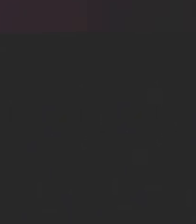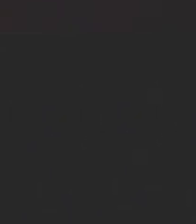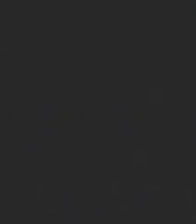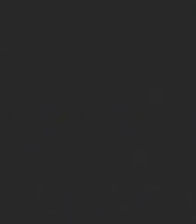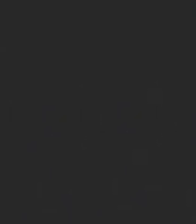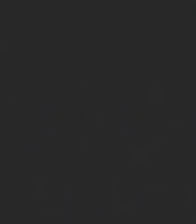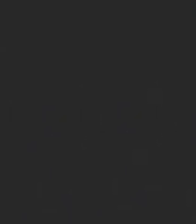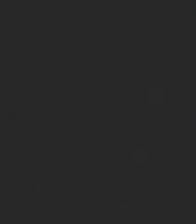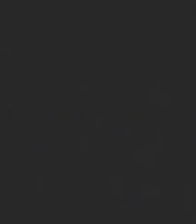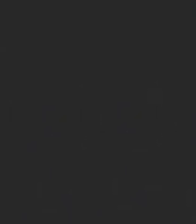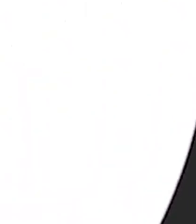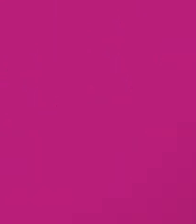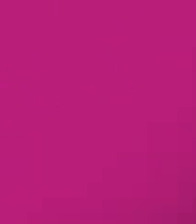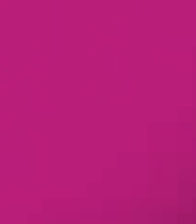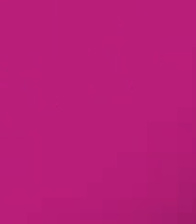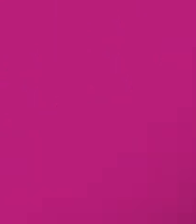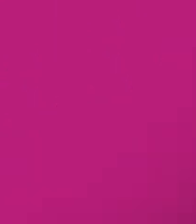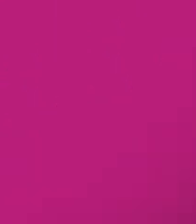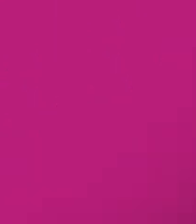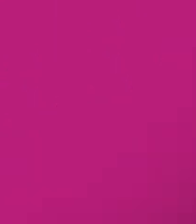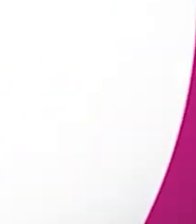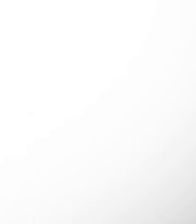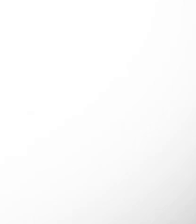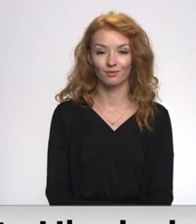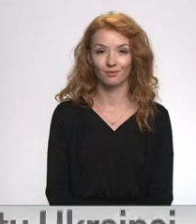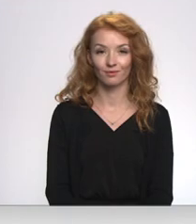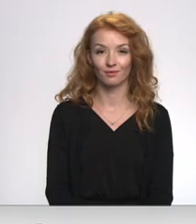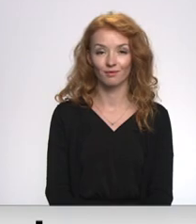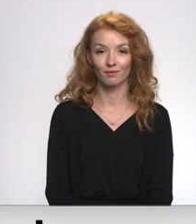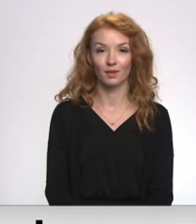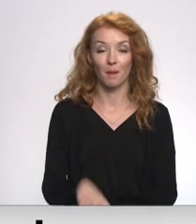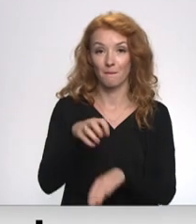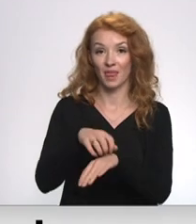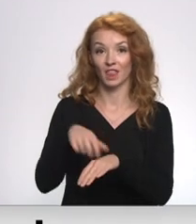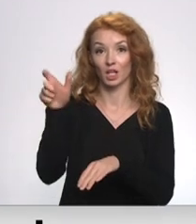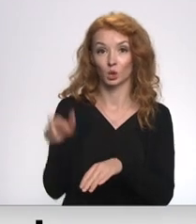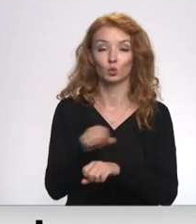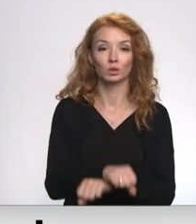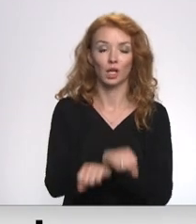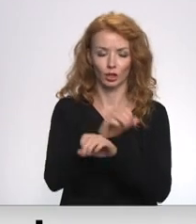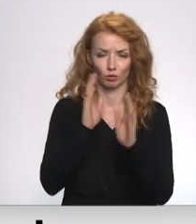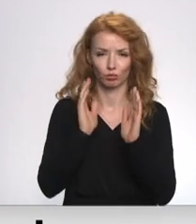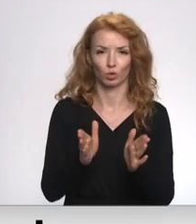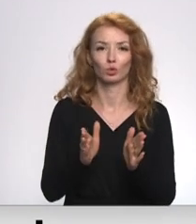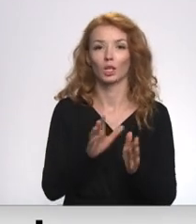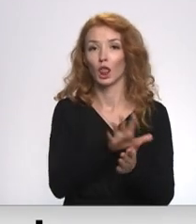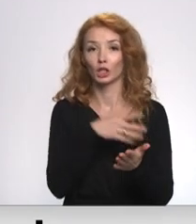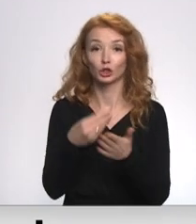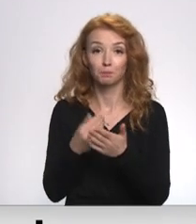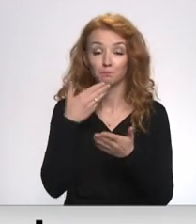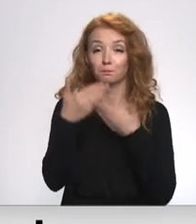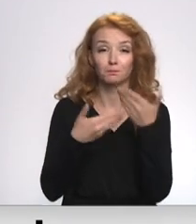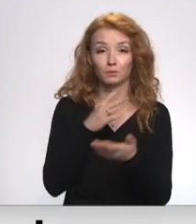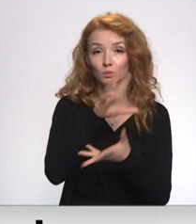Re! Viss ēters ir te! Mediķu streiks nākamnodēļ būs. Līdz šim dalību pieteikuši